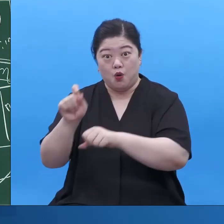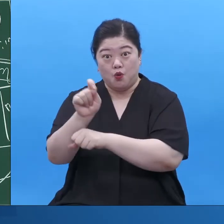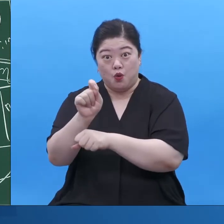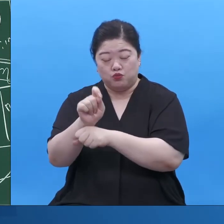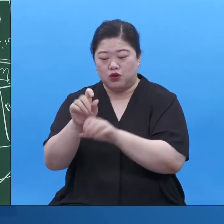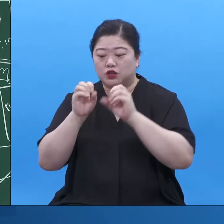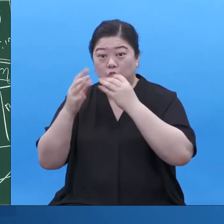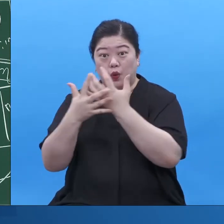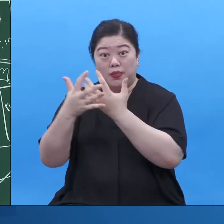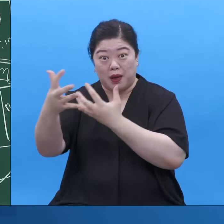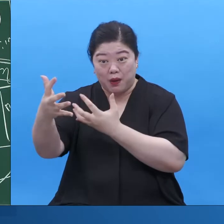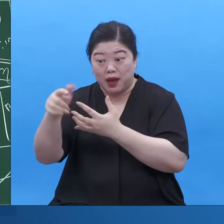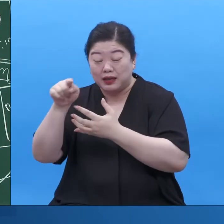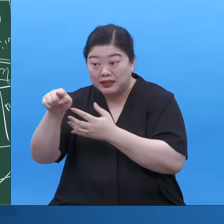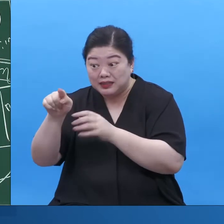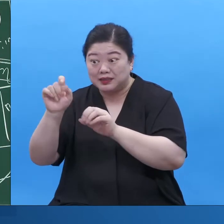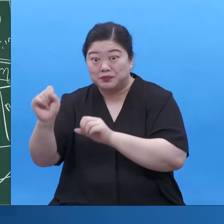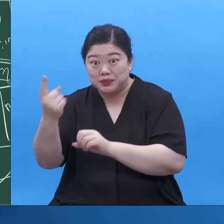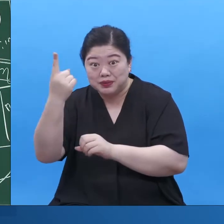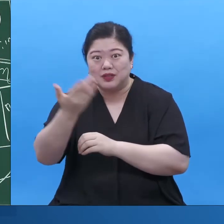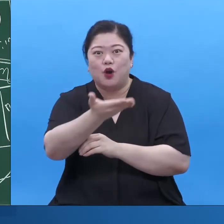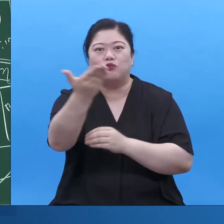되기를 주 예수 이름으로 축복합니다